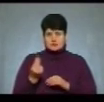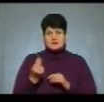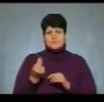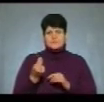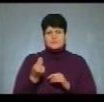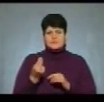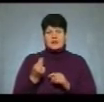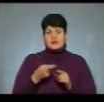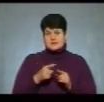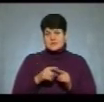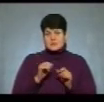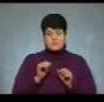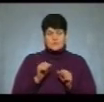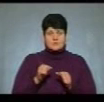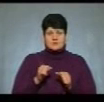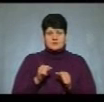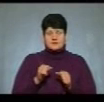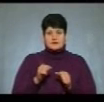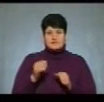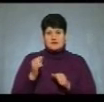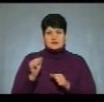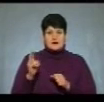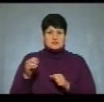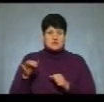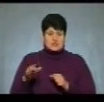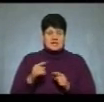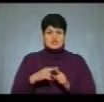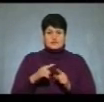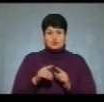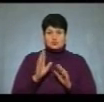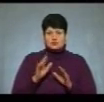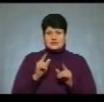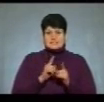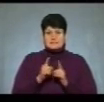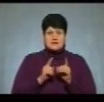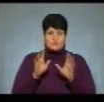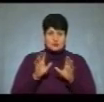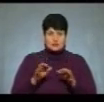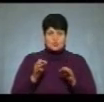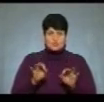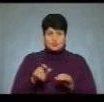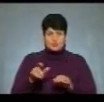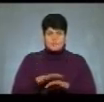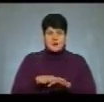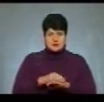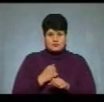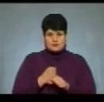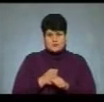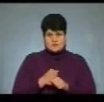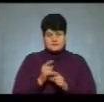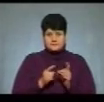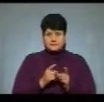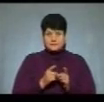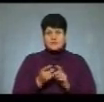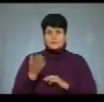«Нафтогазу», а це може рішення прийняти наш акціонер, так і як швидко будуть зміни в кодексі, які дозволять споживачам масово це робити». Торік у